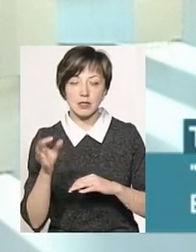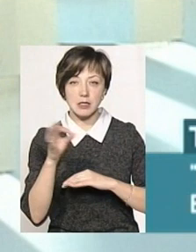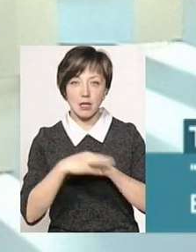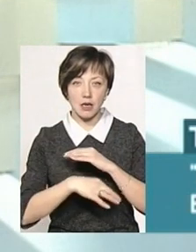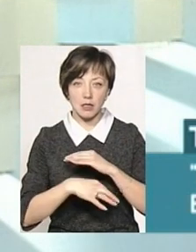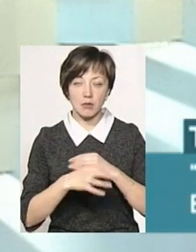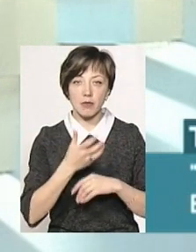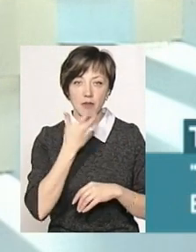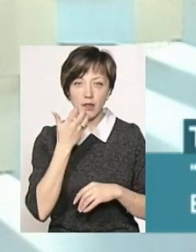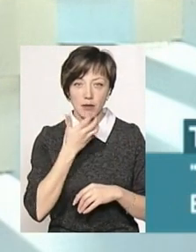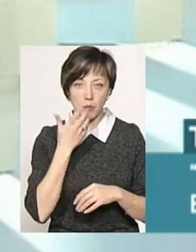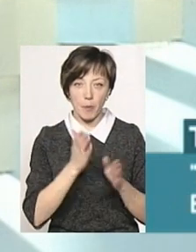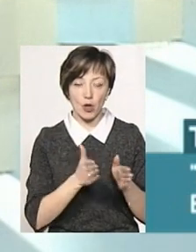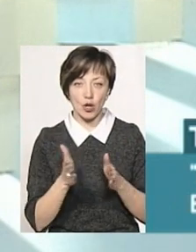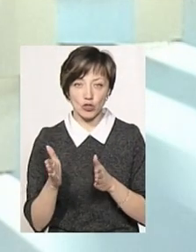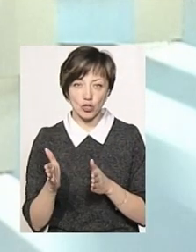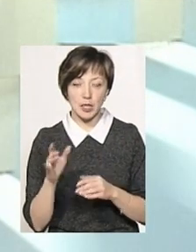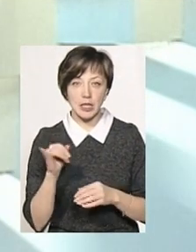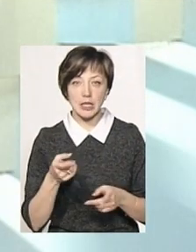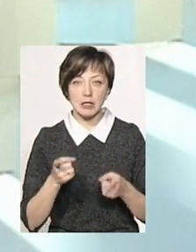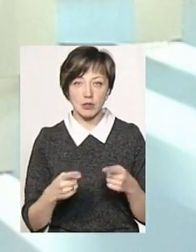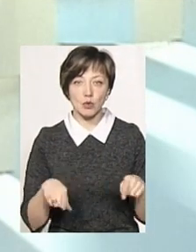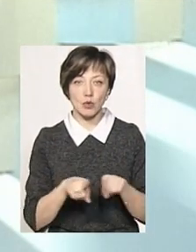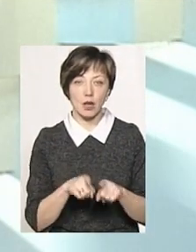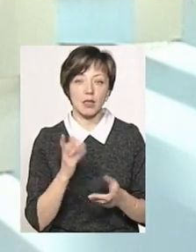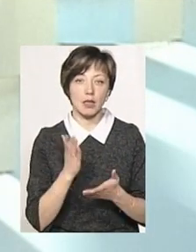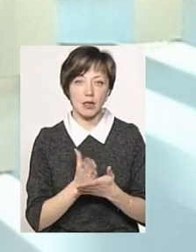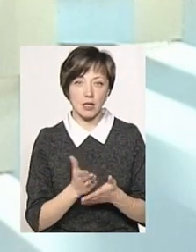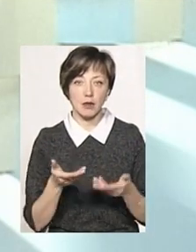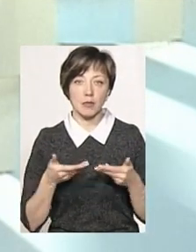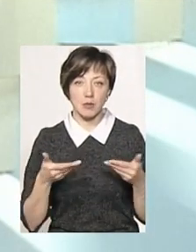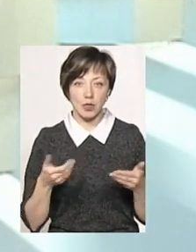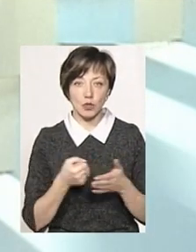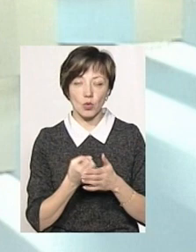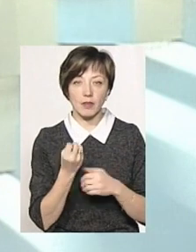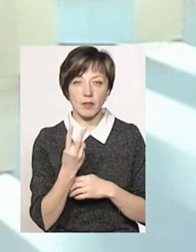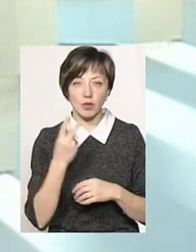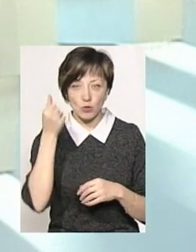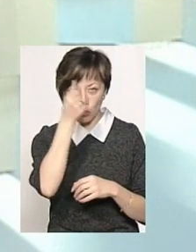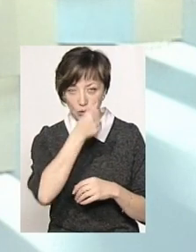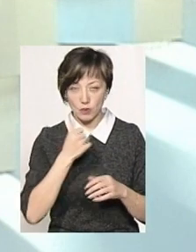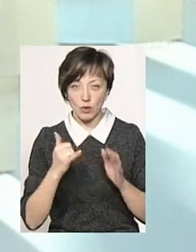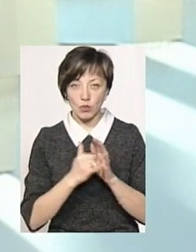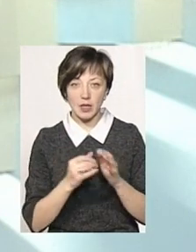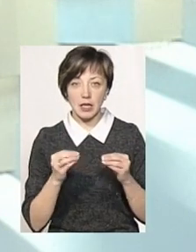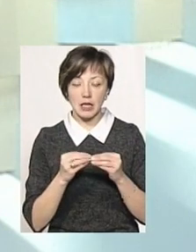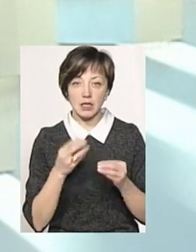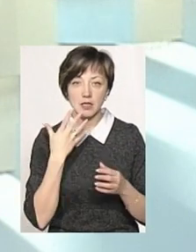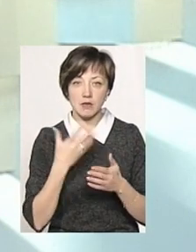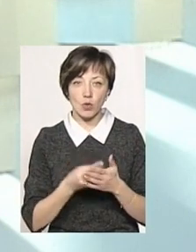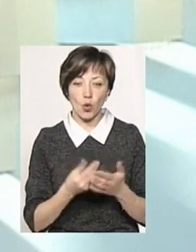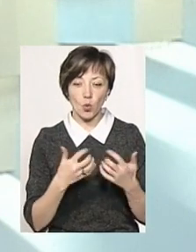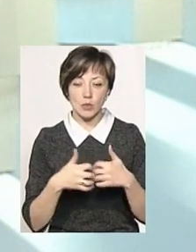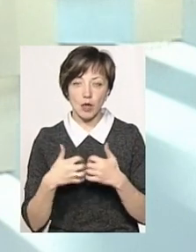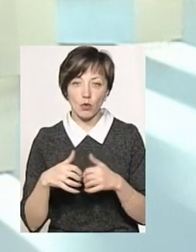західній південної теплові мережі. І дійсно так і є, ми до 2012 року встановили всі 10 своїх